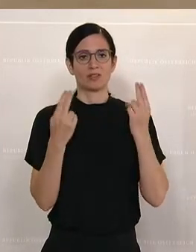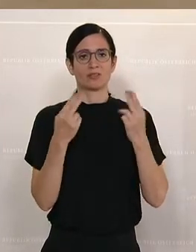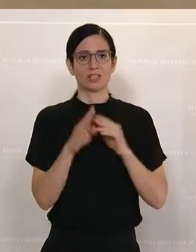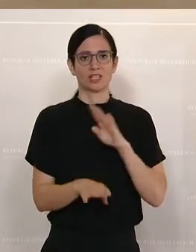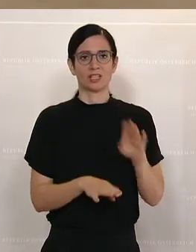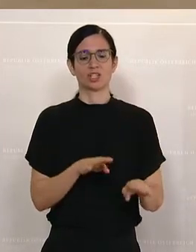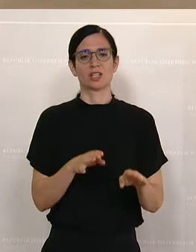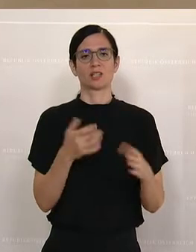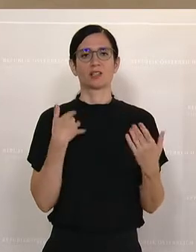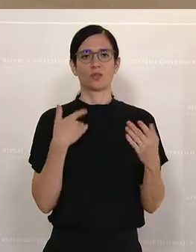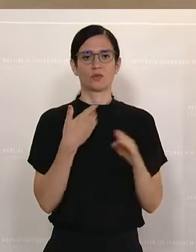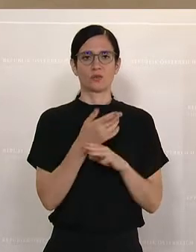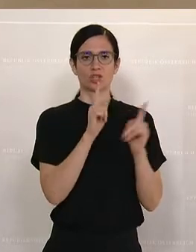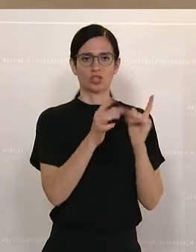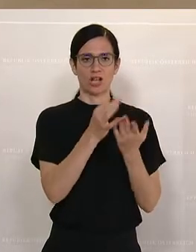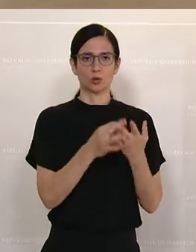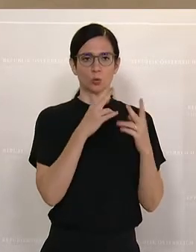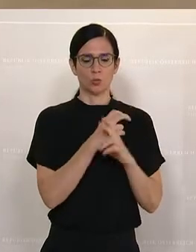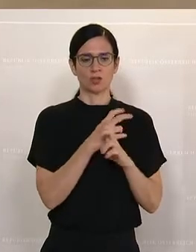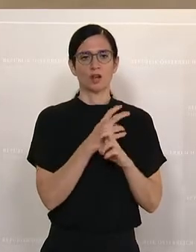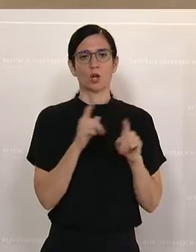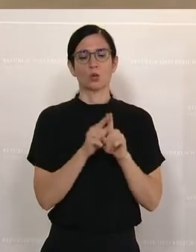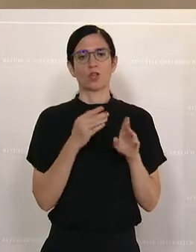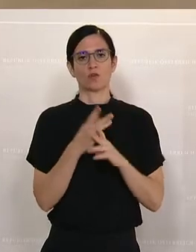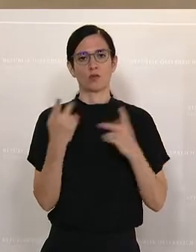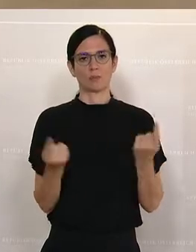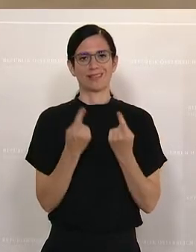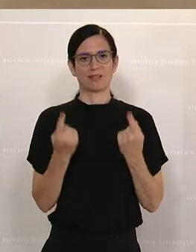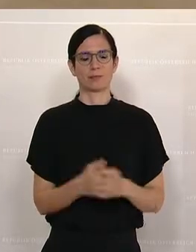für unseren Standort, für Österreich und für unsere Betriebe.